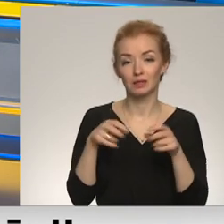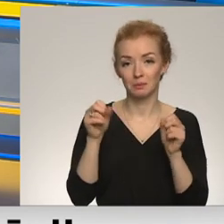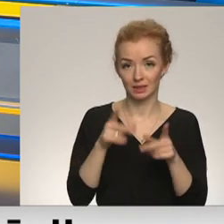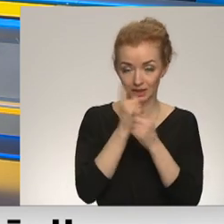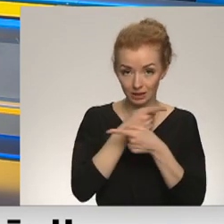izlēdumam.